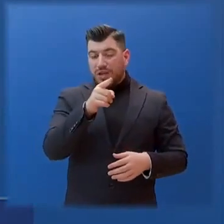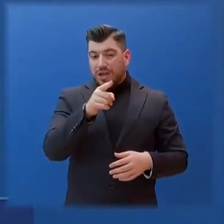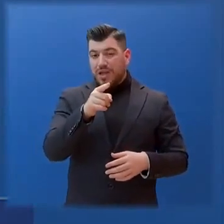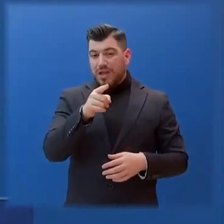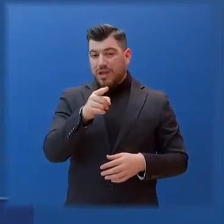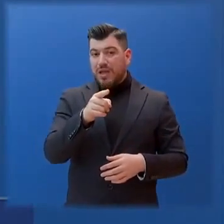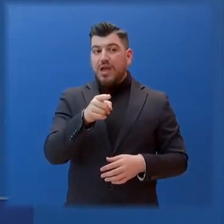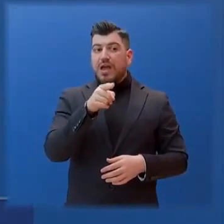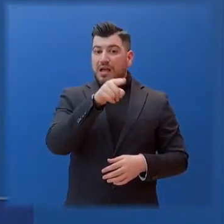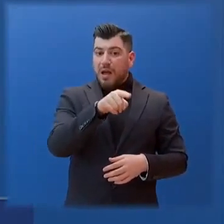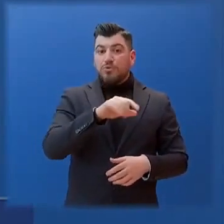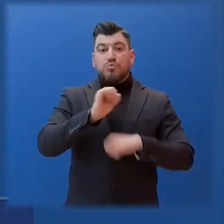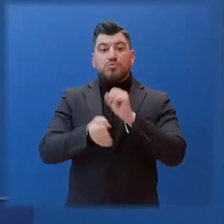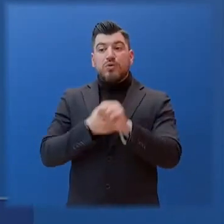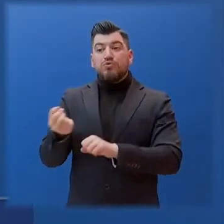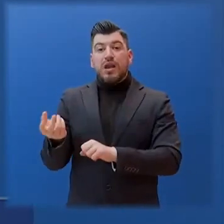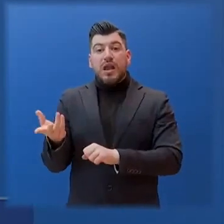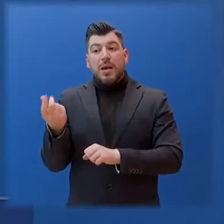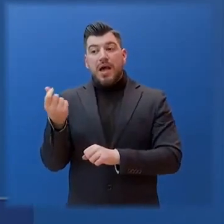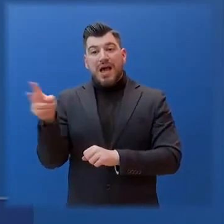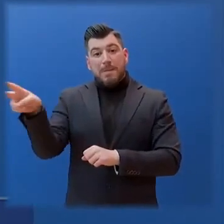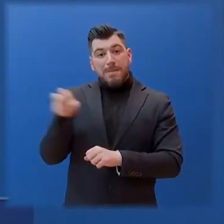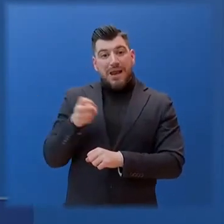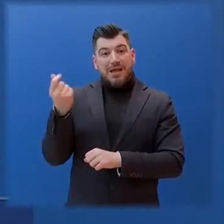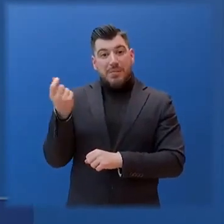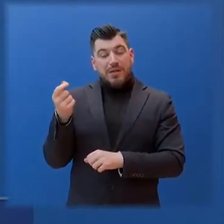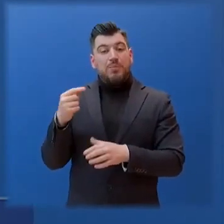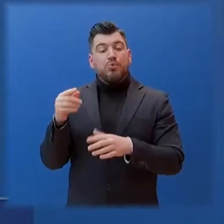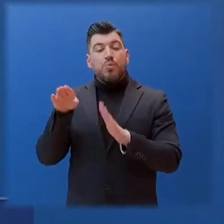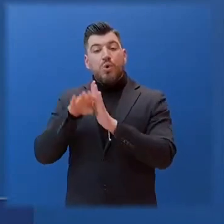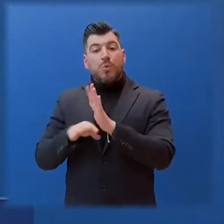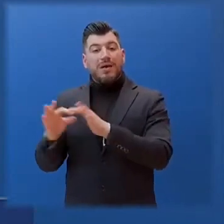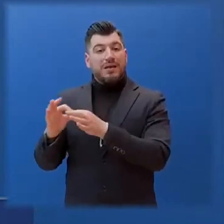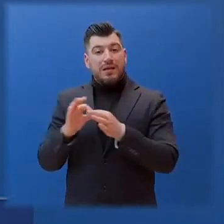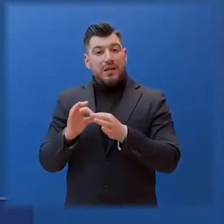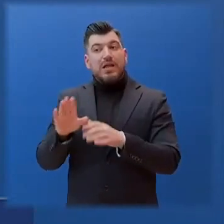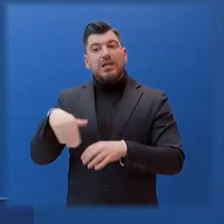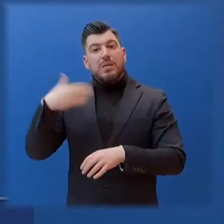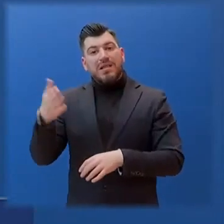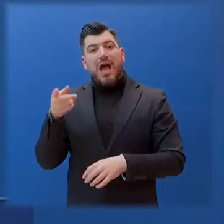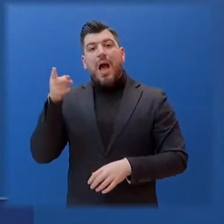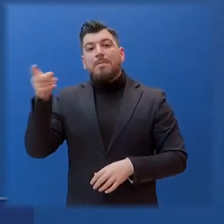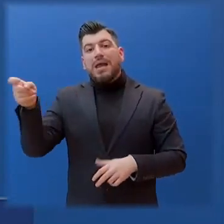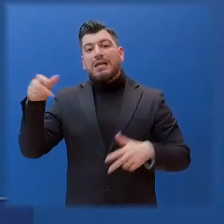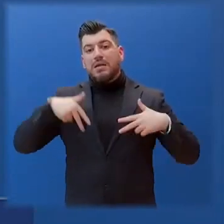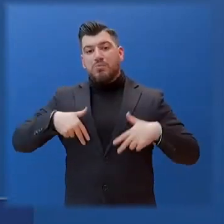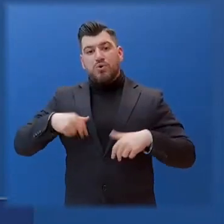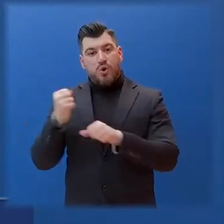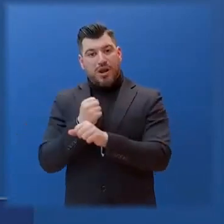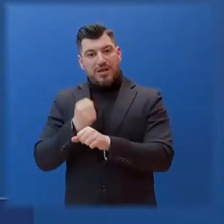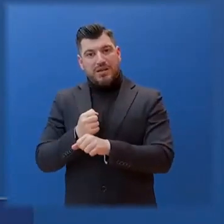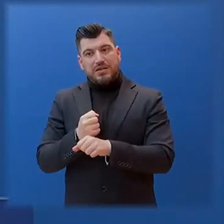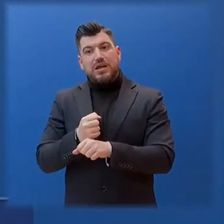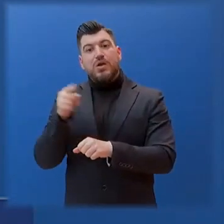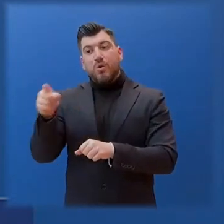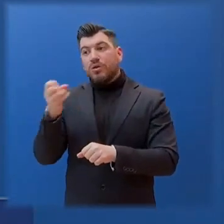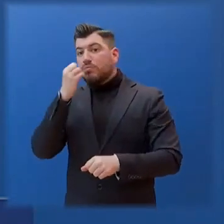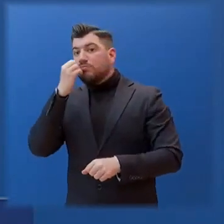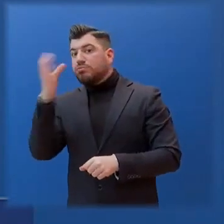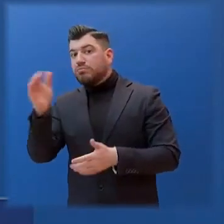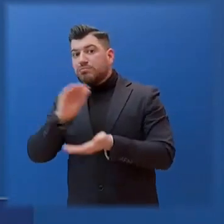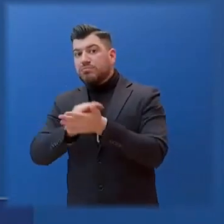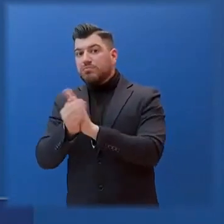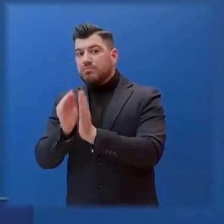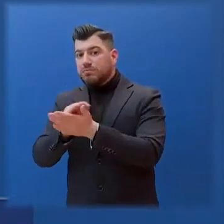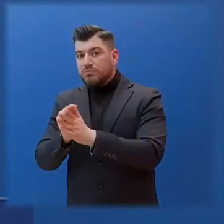συνεργασία και μετά προχώρησε σε απειλές και επεισόδιο στο Υπουργείο Εργασίας όταν αποκαλύφθηκε το κόλπο. ρωτάω ο κύριος Σαββόπουλος και ο